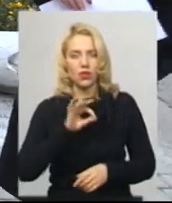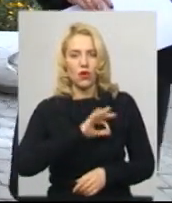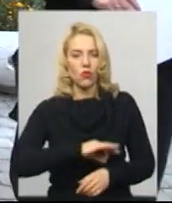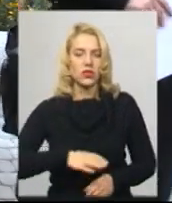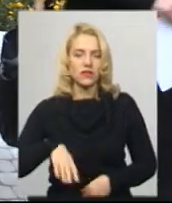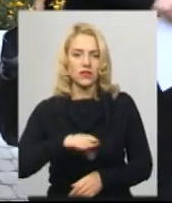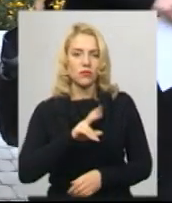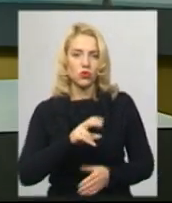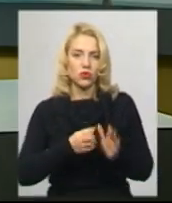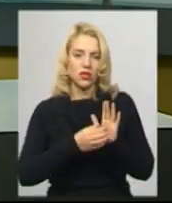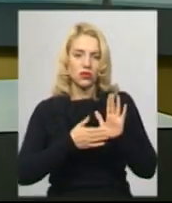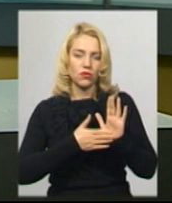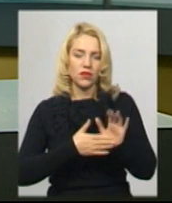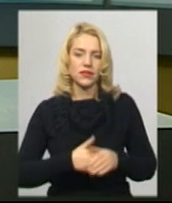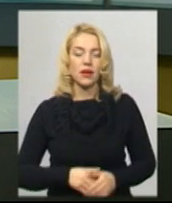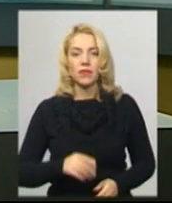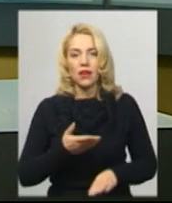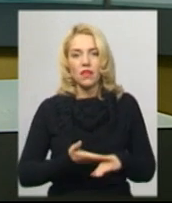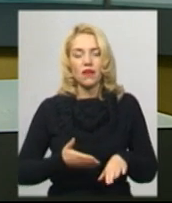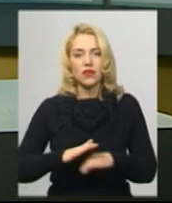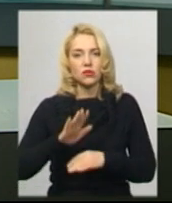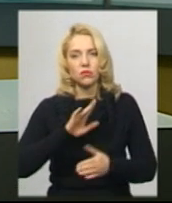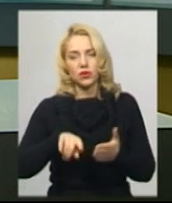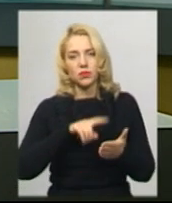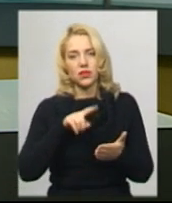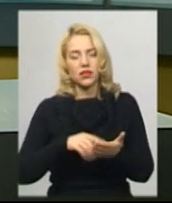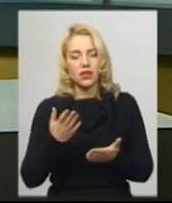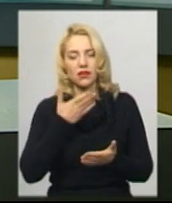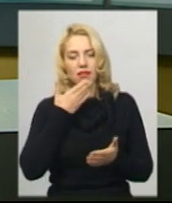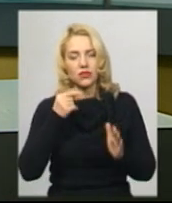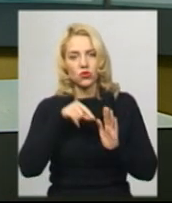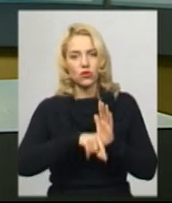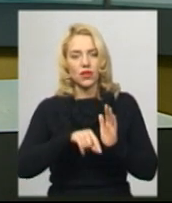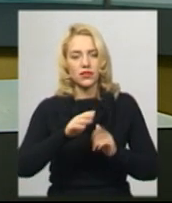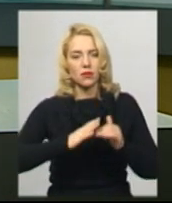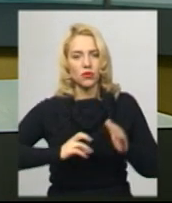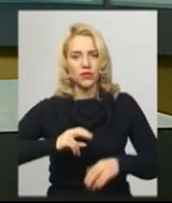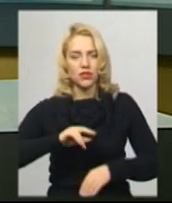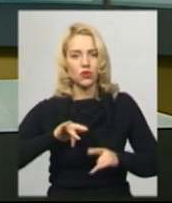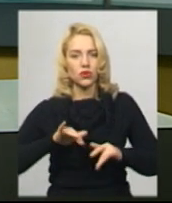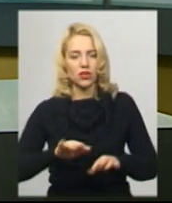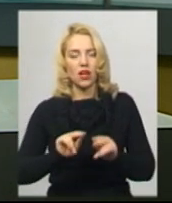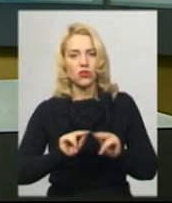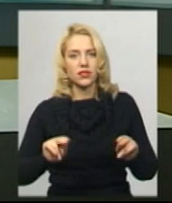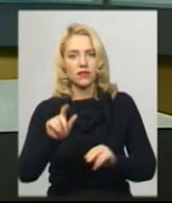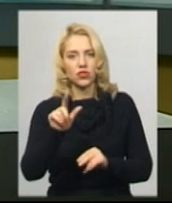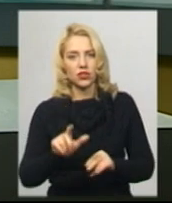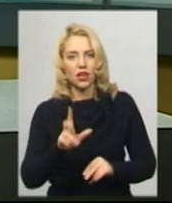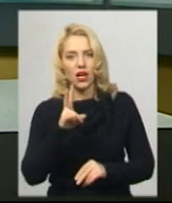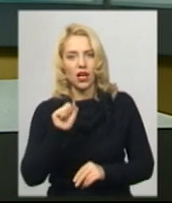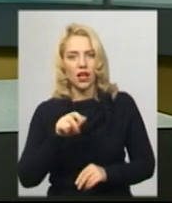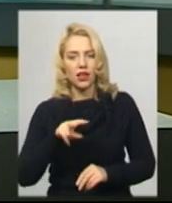зареєструвався. Найважчими були питання, які не стосувалися професійної діяльності вчителя, каже Ірина Бігус. Але